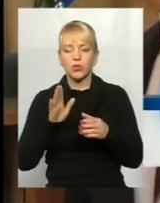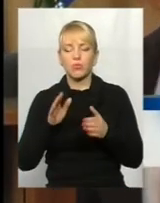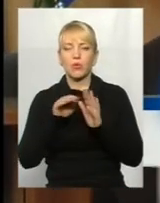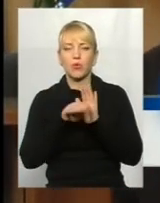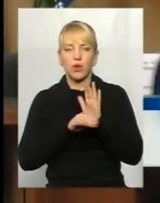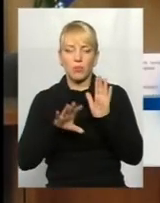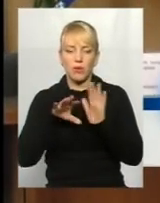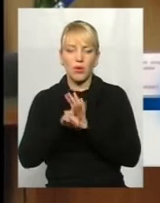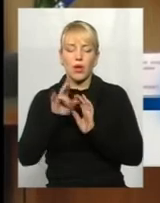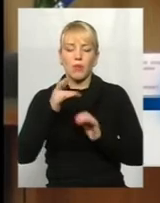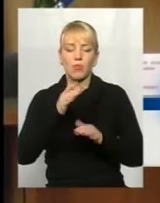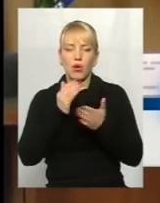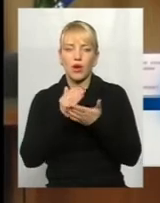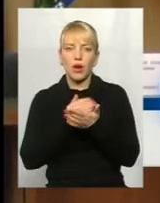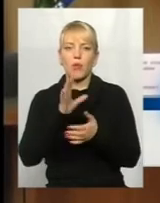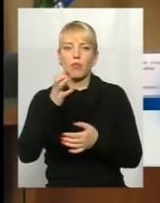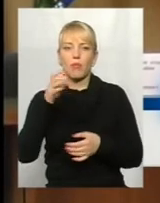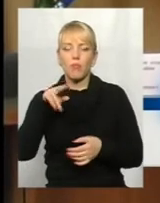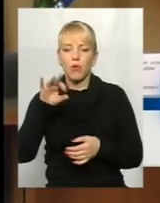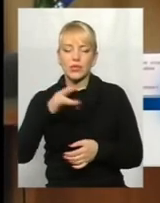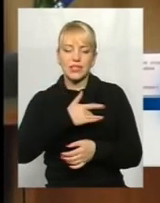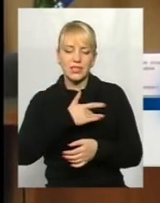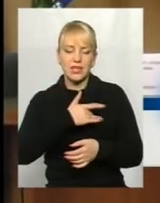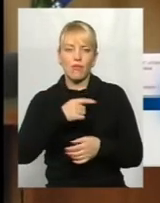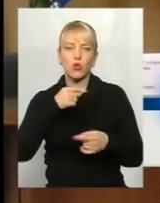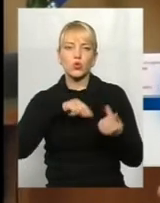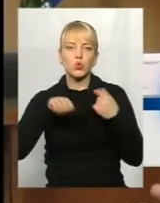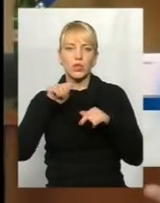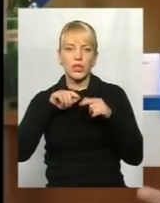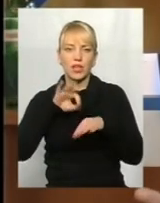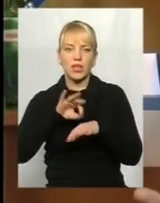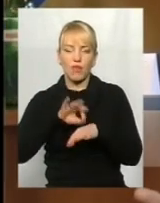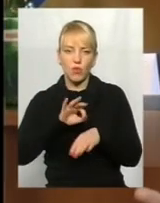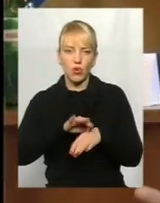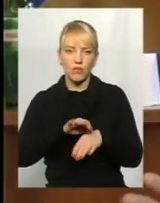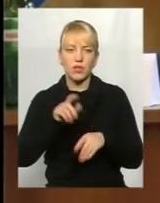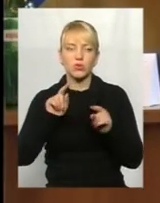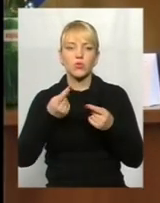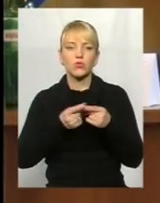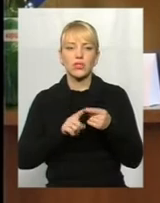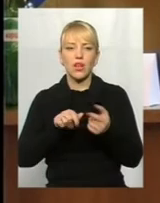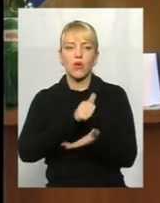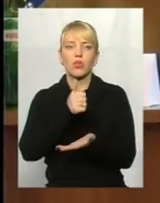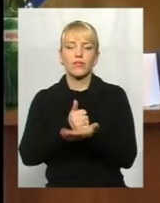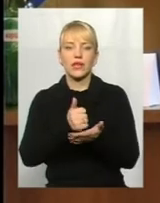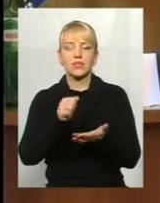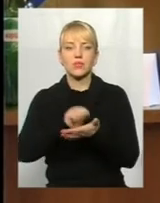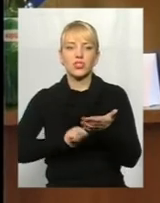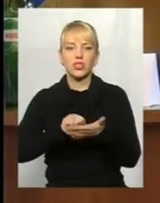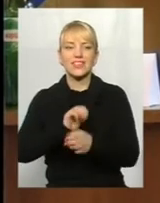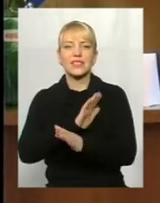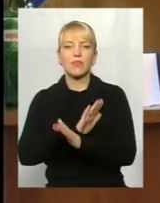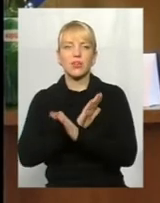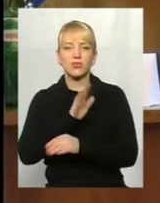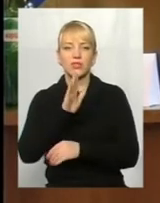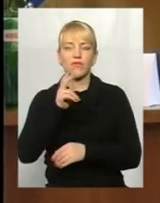серцево-судинних захворюваннях, тому що це головна із причин смертності в Україні